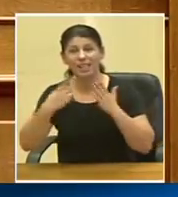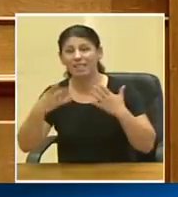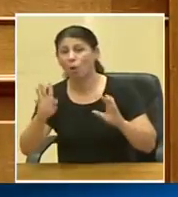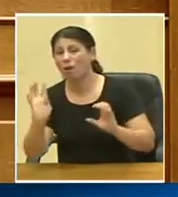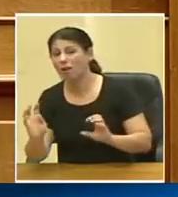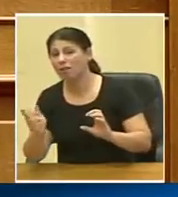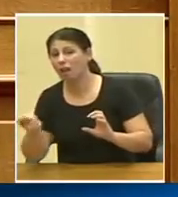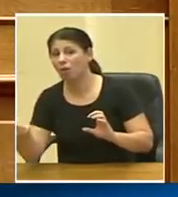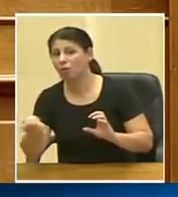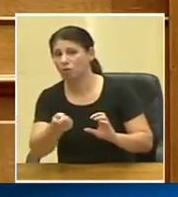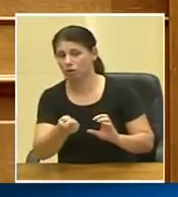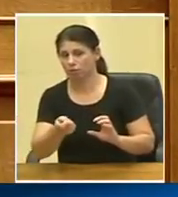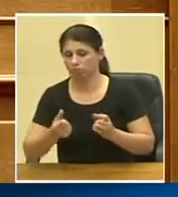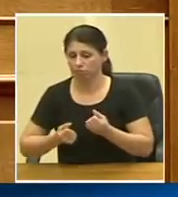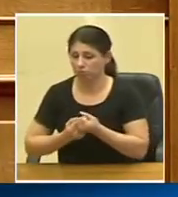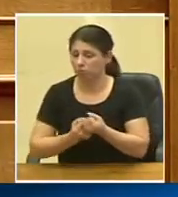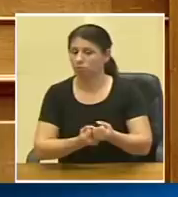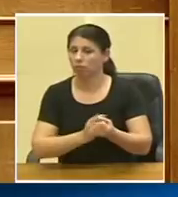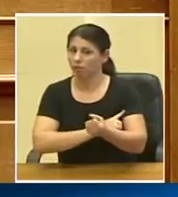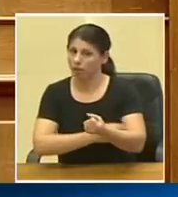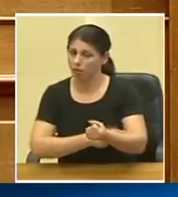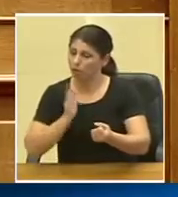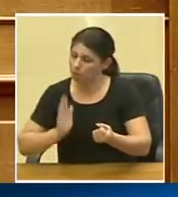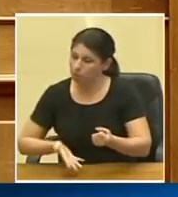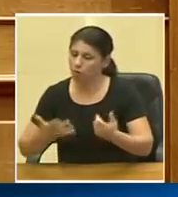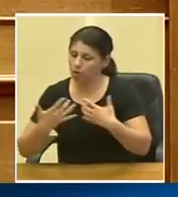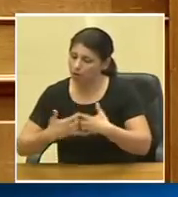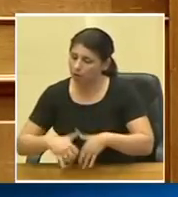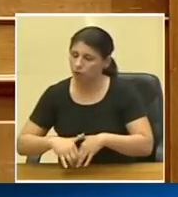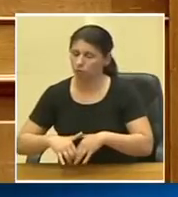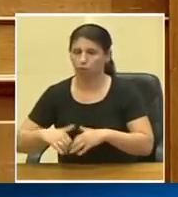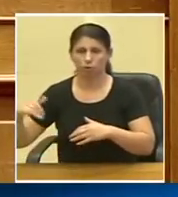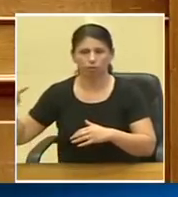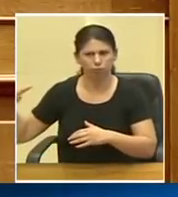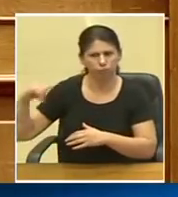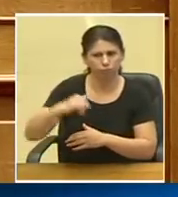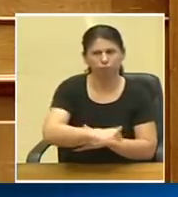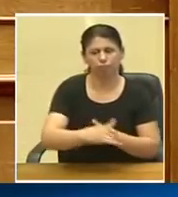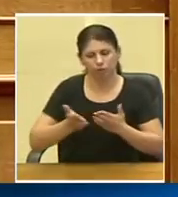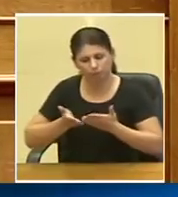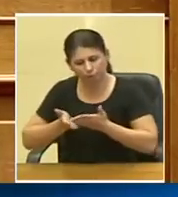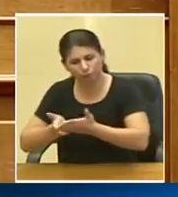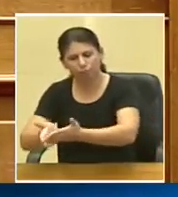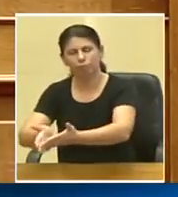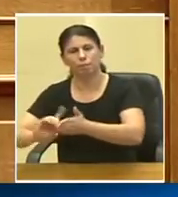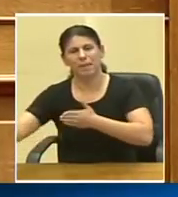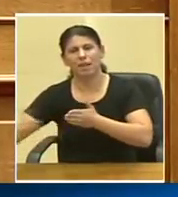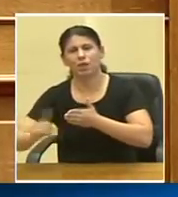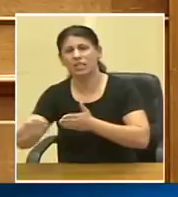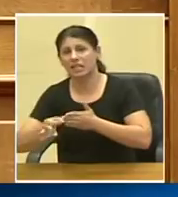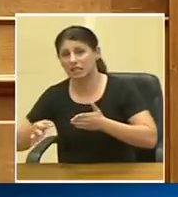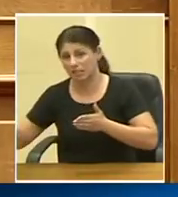που ενισχύσαμε έτσι τη δυνατότητά του να μπορεί να λειτουργεί τις αεροδιακομιδές και τις πλωτές διακομιδές, σε